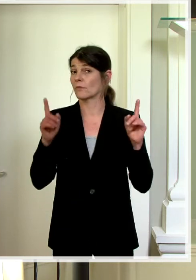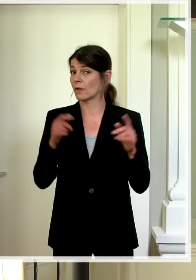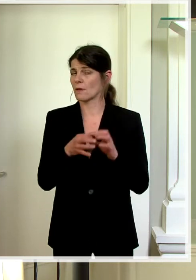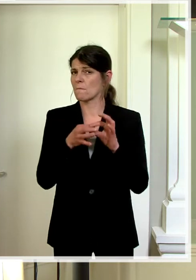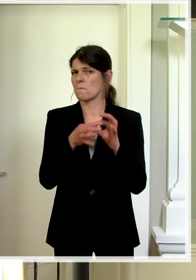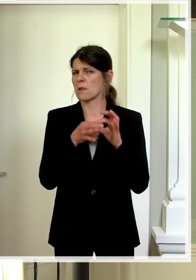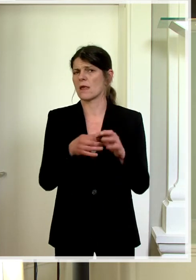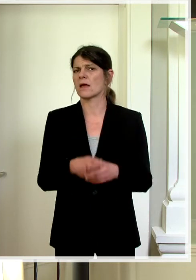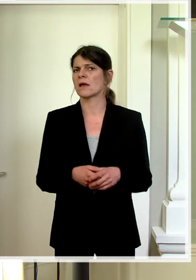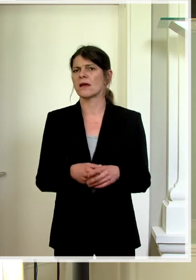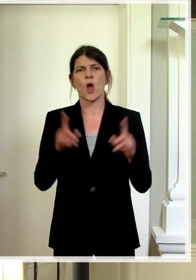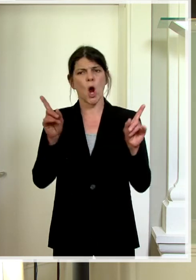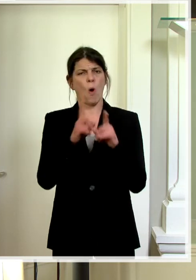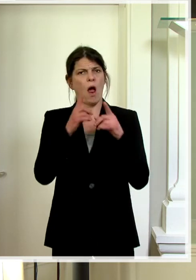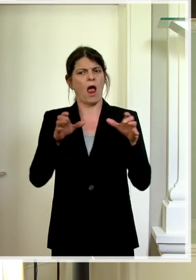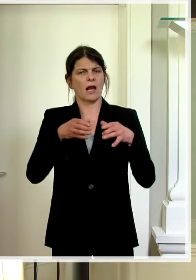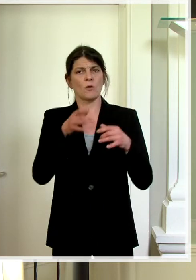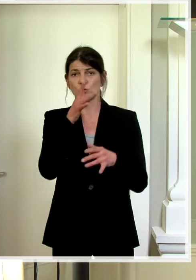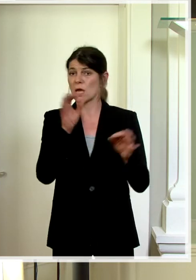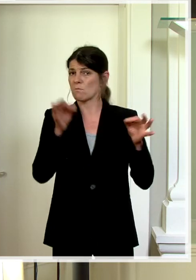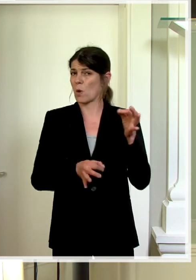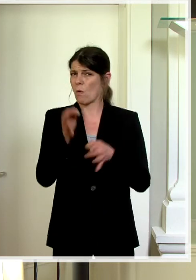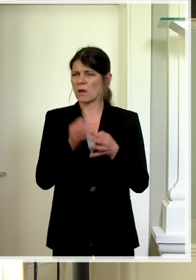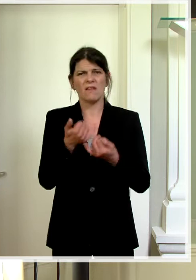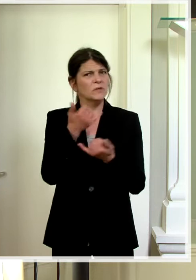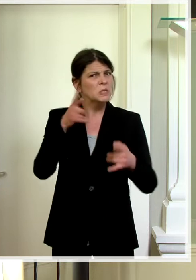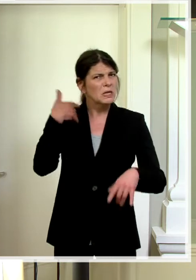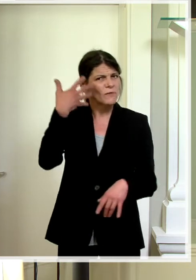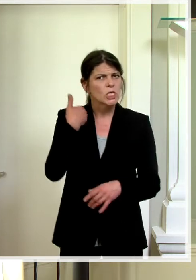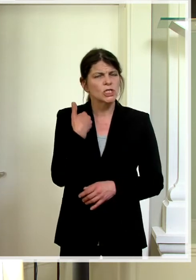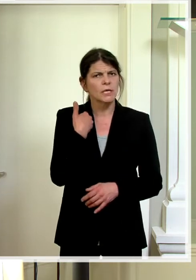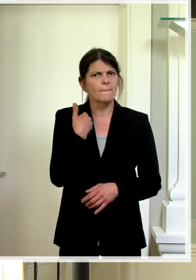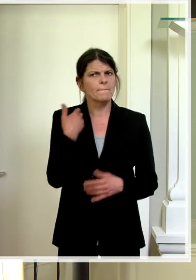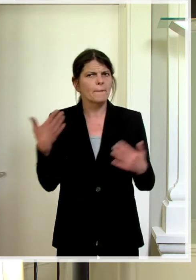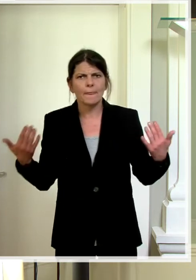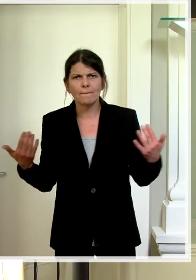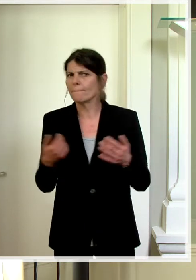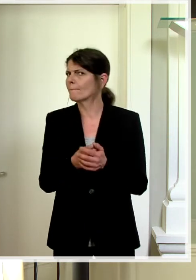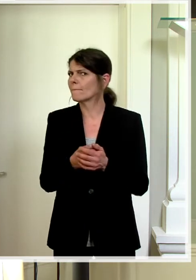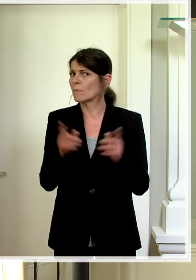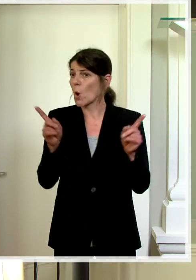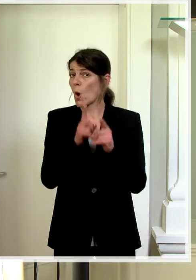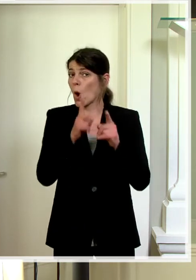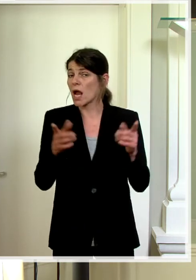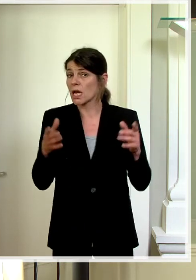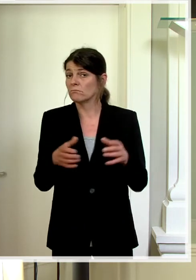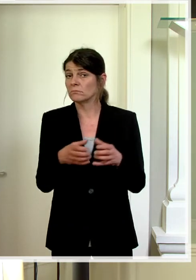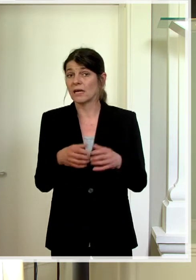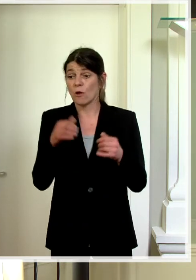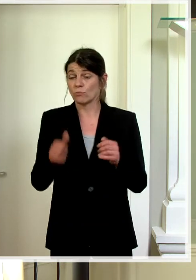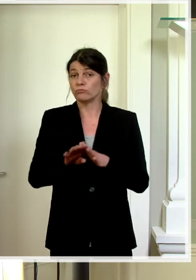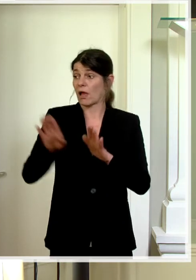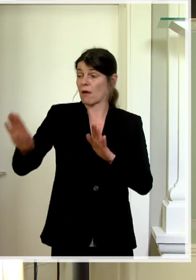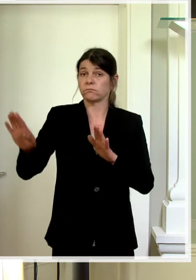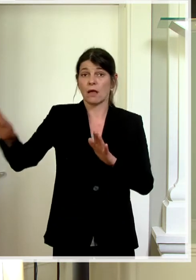Bezüglich der Chor- und Musikproben, wie kann man sich das jetzt genau vorstellen? Muss man da im Chor ein bis zwei